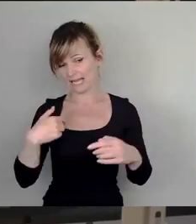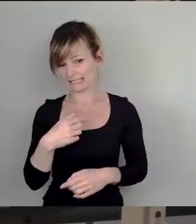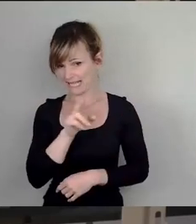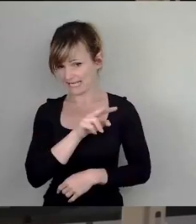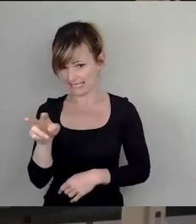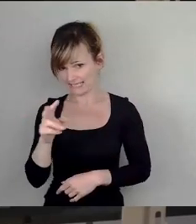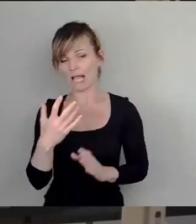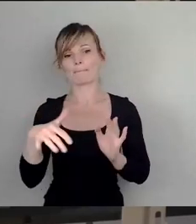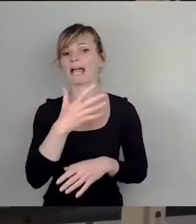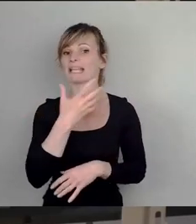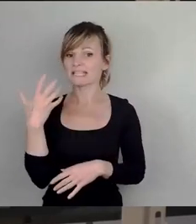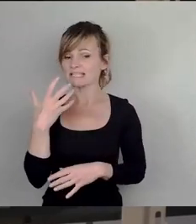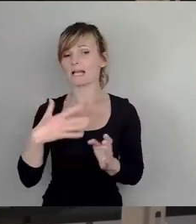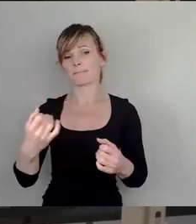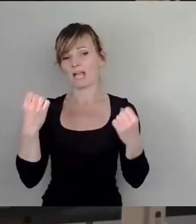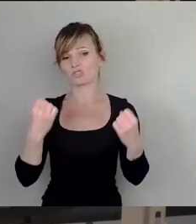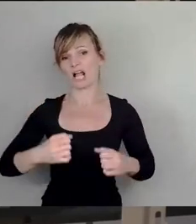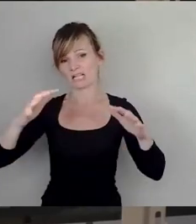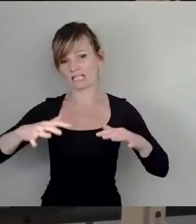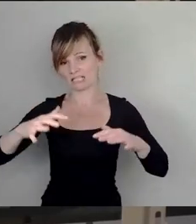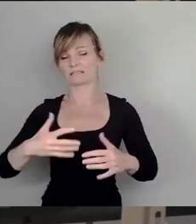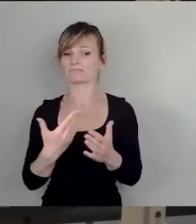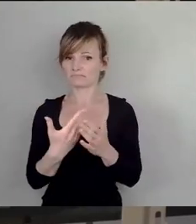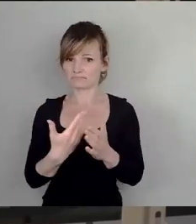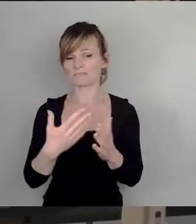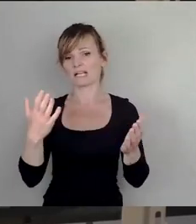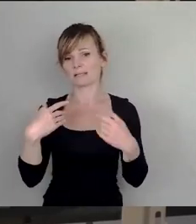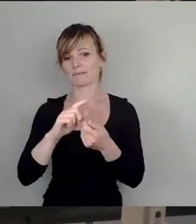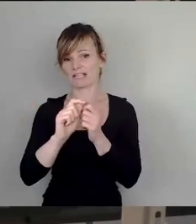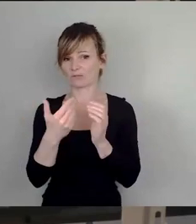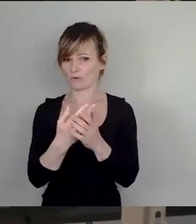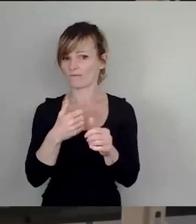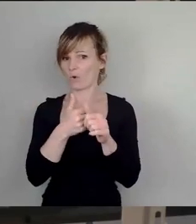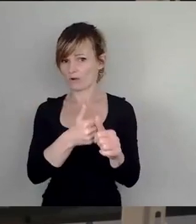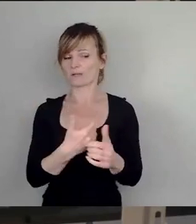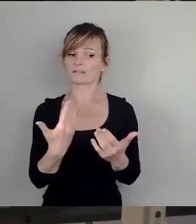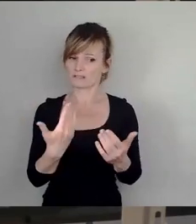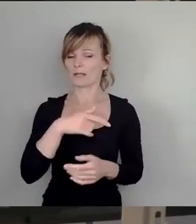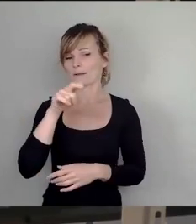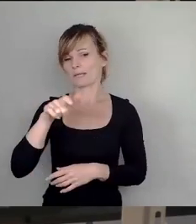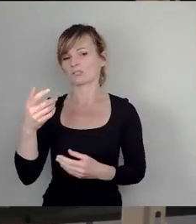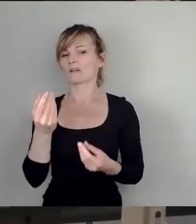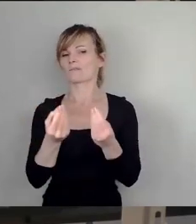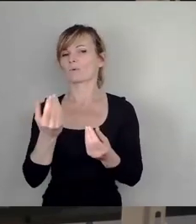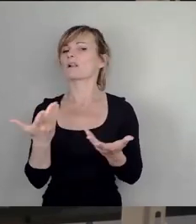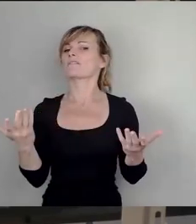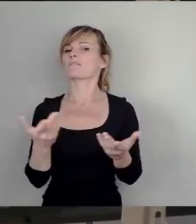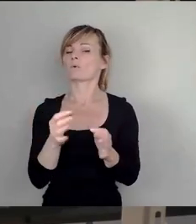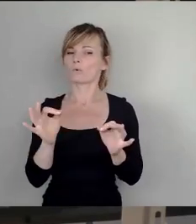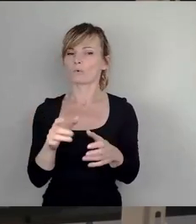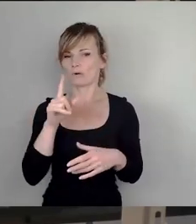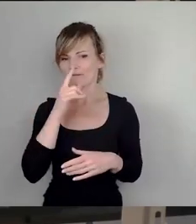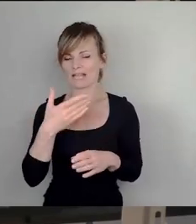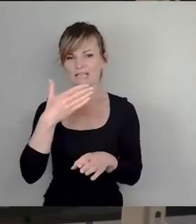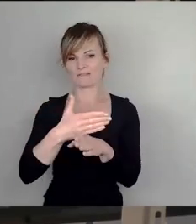und mehr Starkregen als Folge von Klimaveränderungen spüren die Menschen besonders in dicht bebauten innerstädtischen Quartieren.